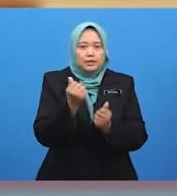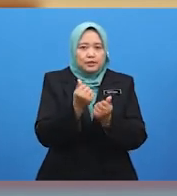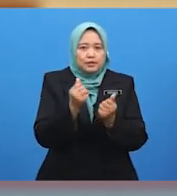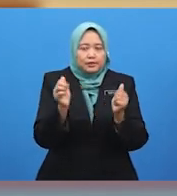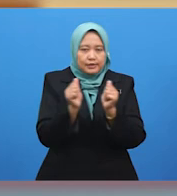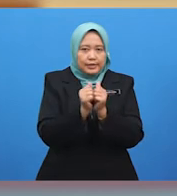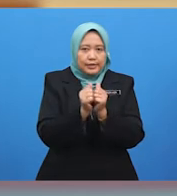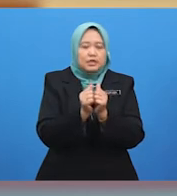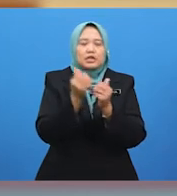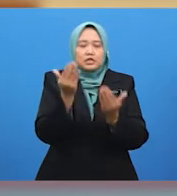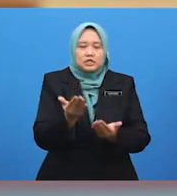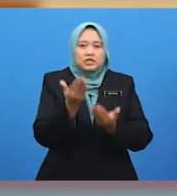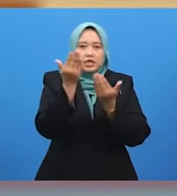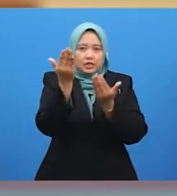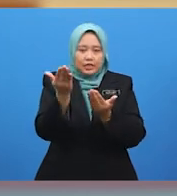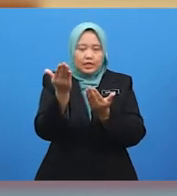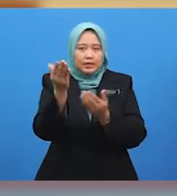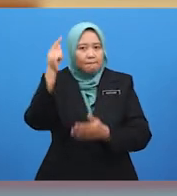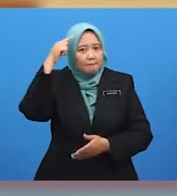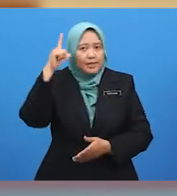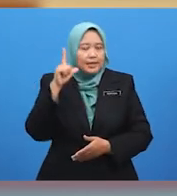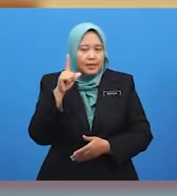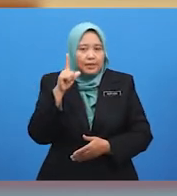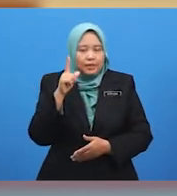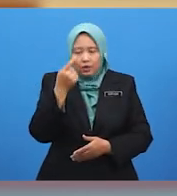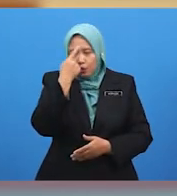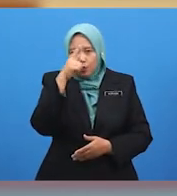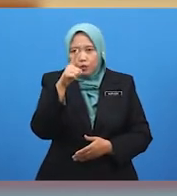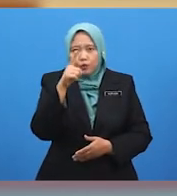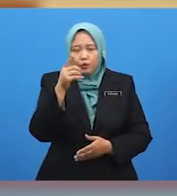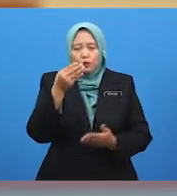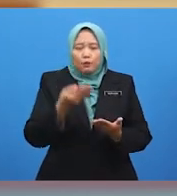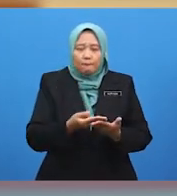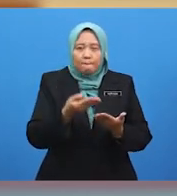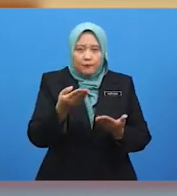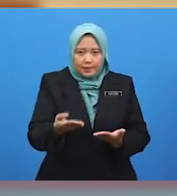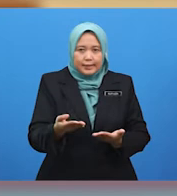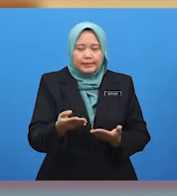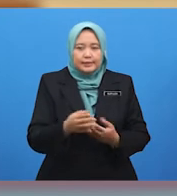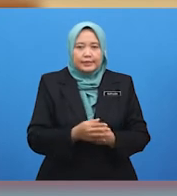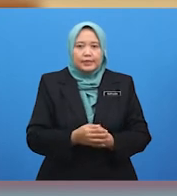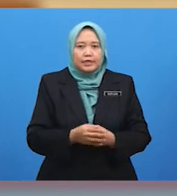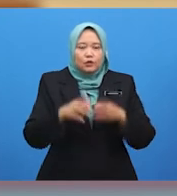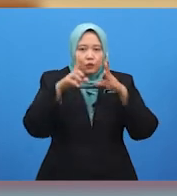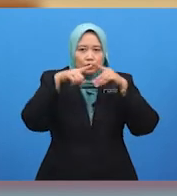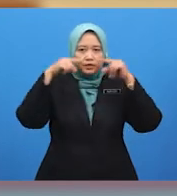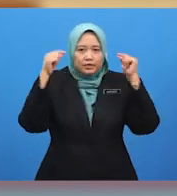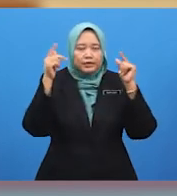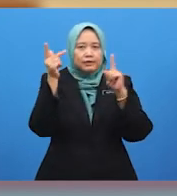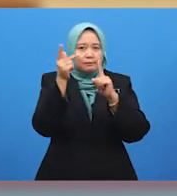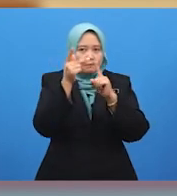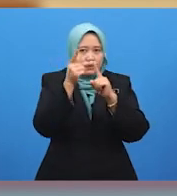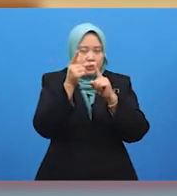Tetapi, kita masih berpegang kepada prinsip berani kerana benar. Walaupun ada